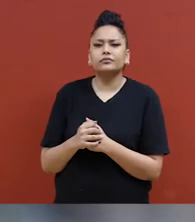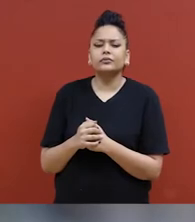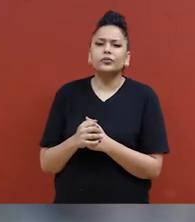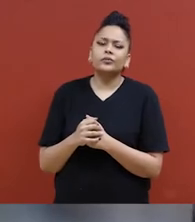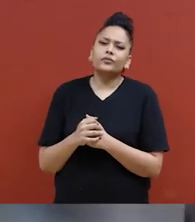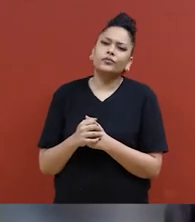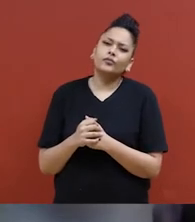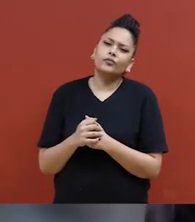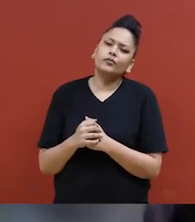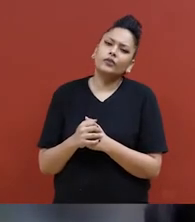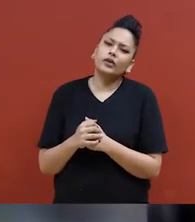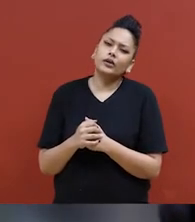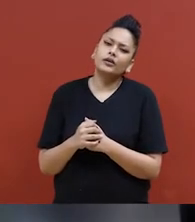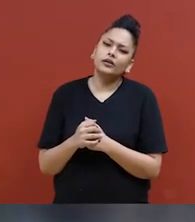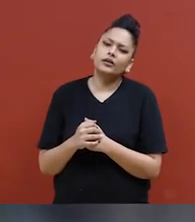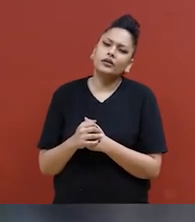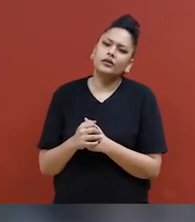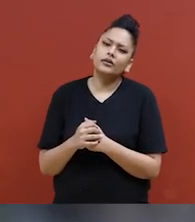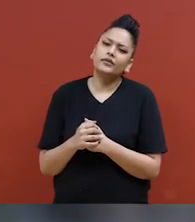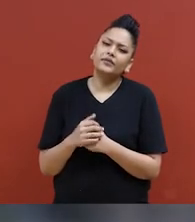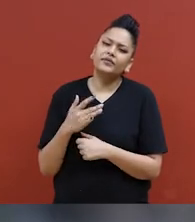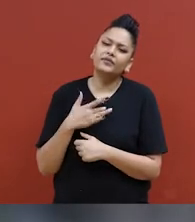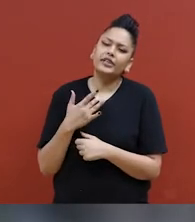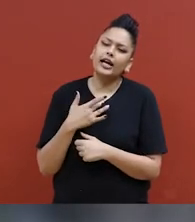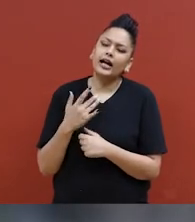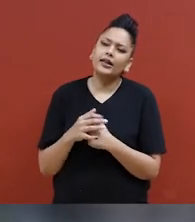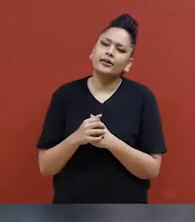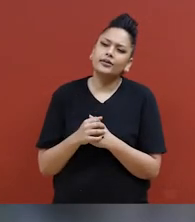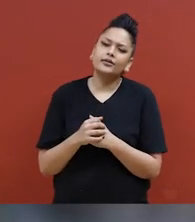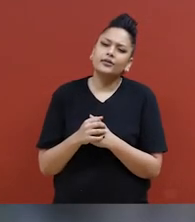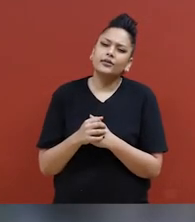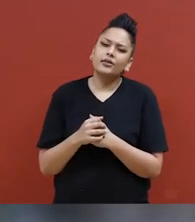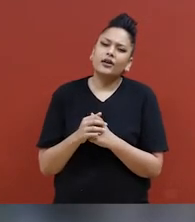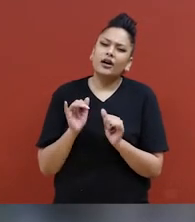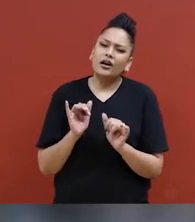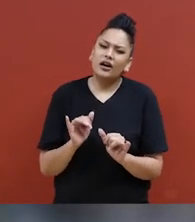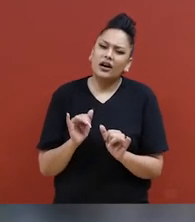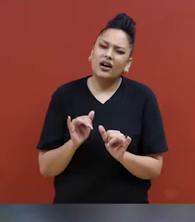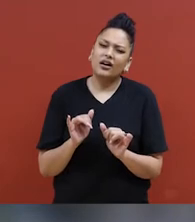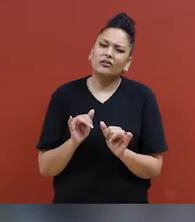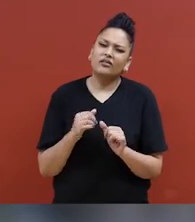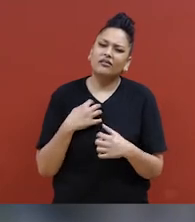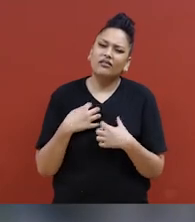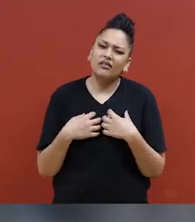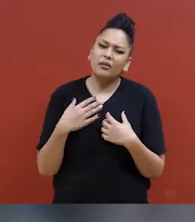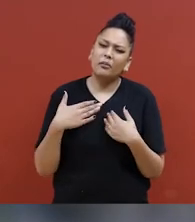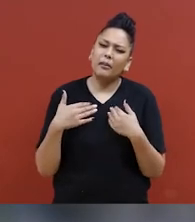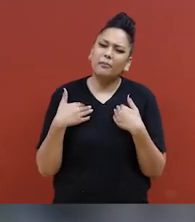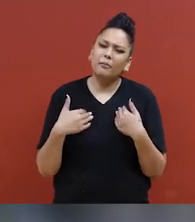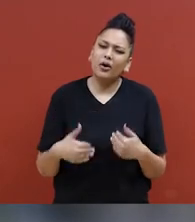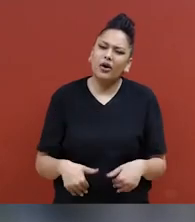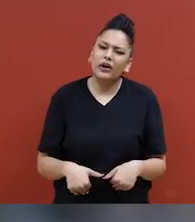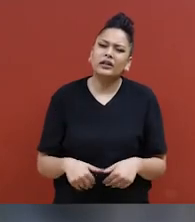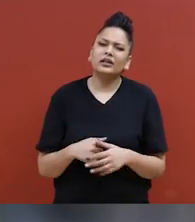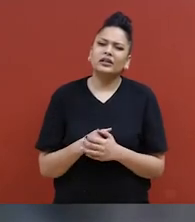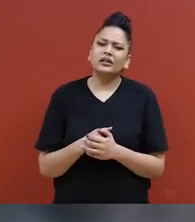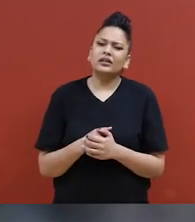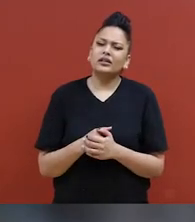j'ai vraiment ressenti que mon corps était quelque chose que les autres voulaient réparer.